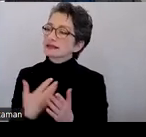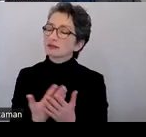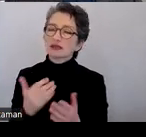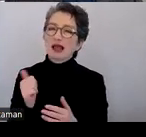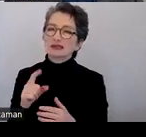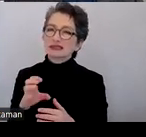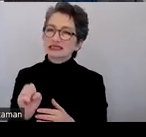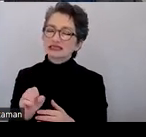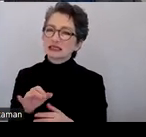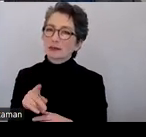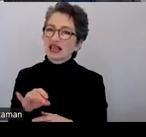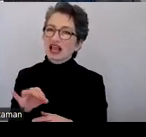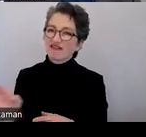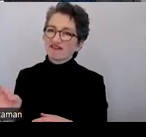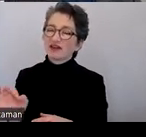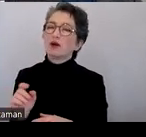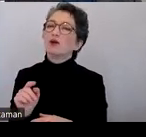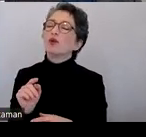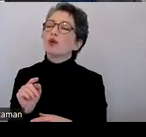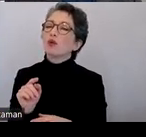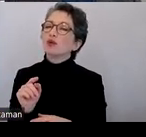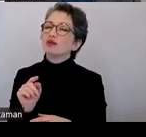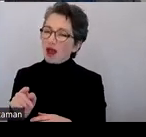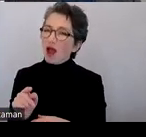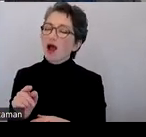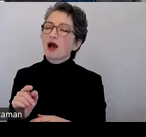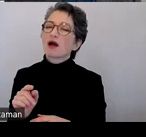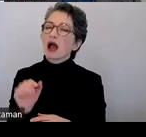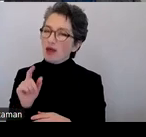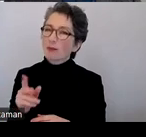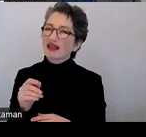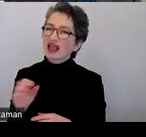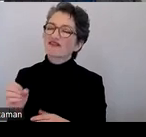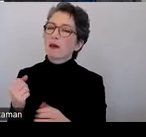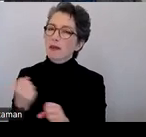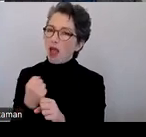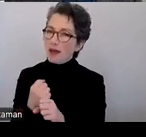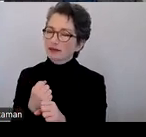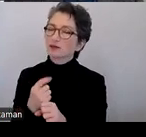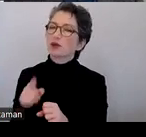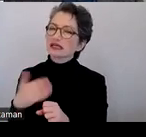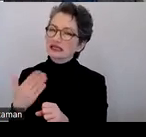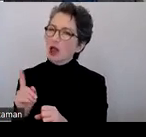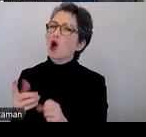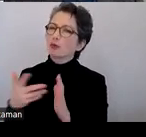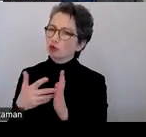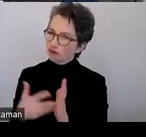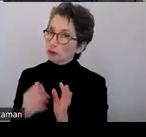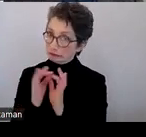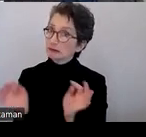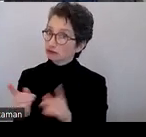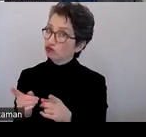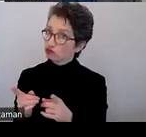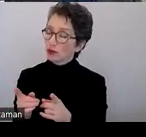ein Tool auch von Access 4, wo man PDFs bearbeiten kann und da gibt es auch eine umfangreichere Prüfung. Und